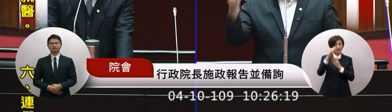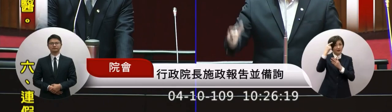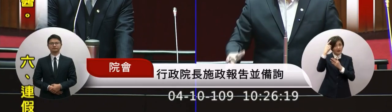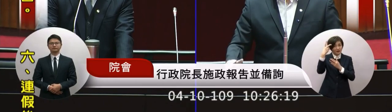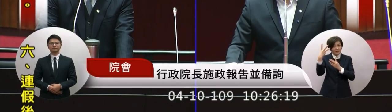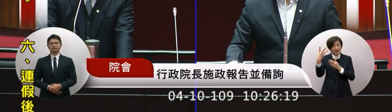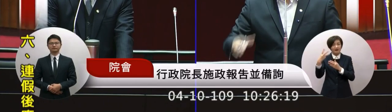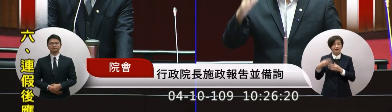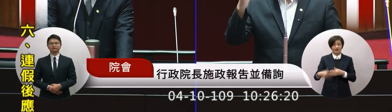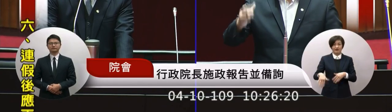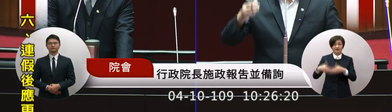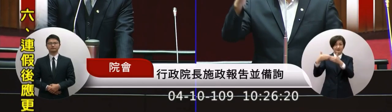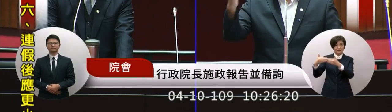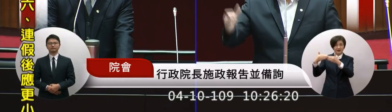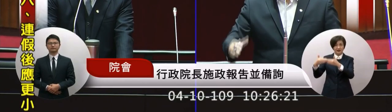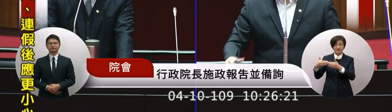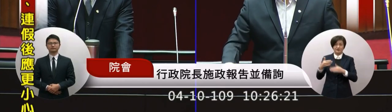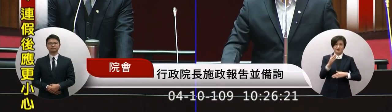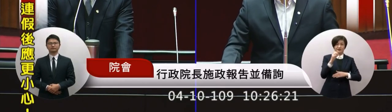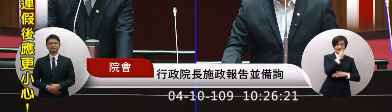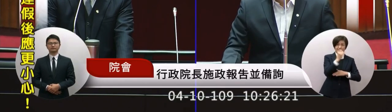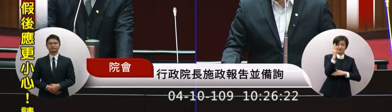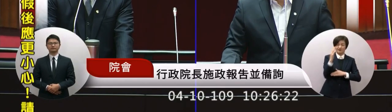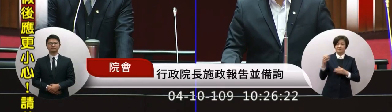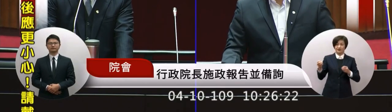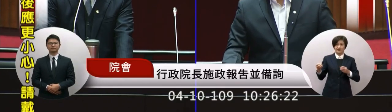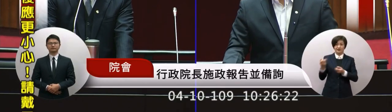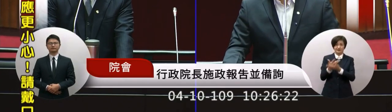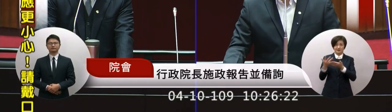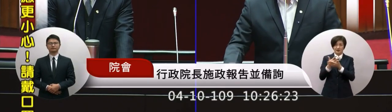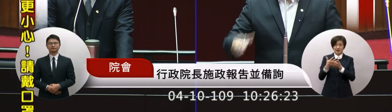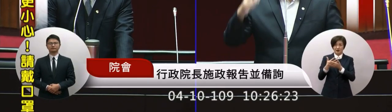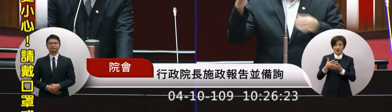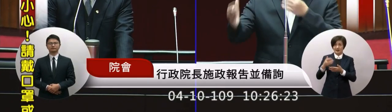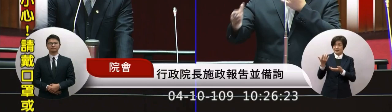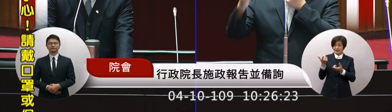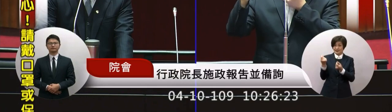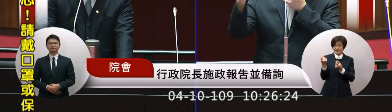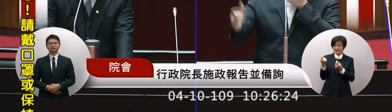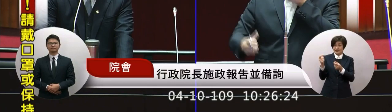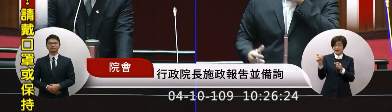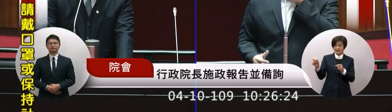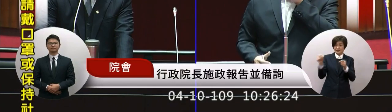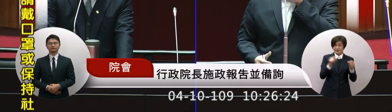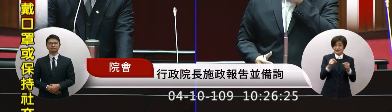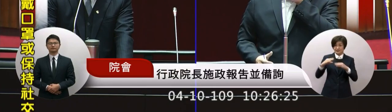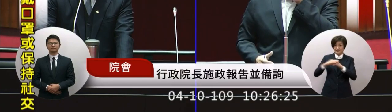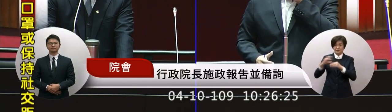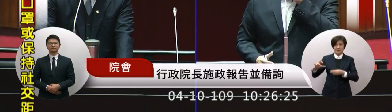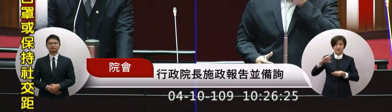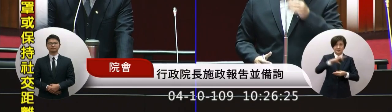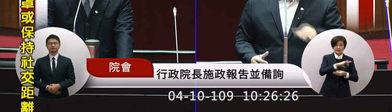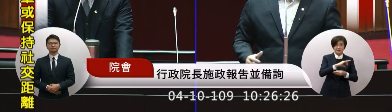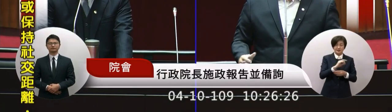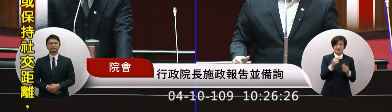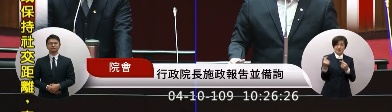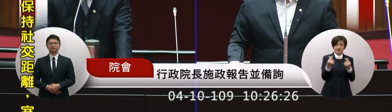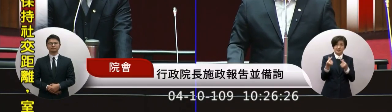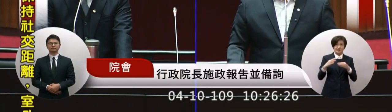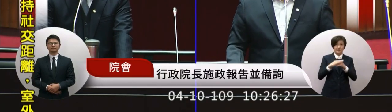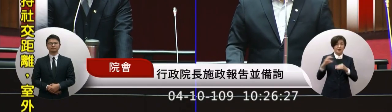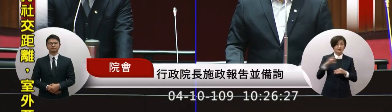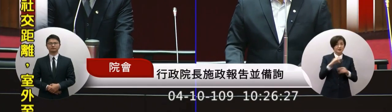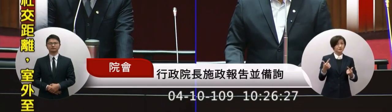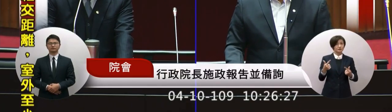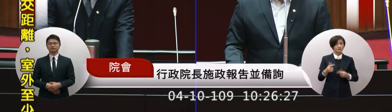天跟陸方的談判就是採用包機的方式讓他們回來而不是用類包機的方式我們